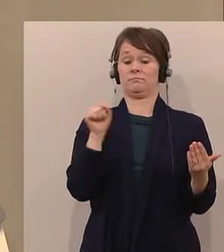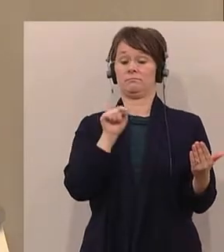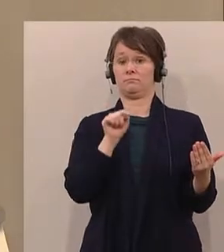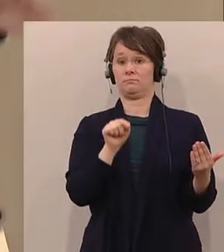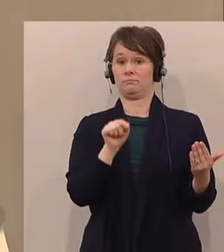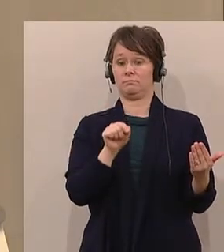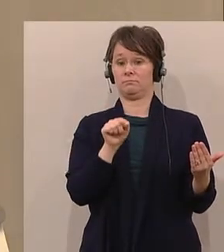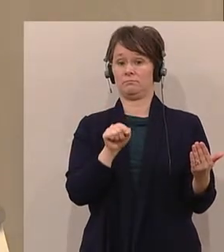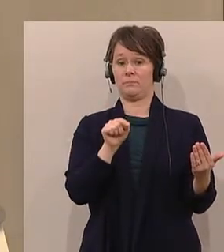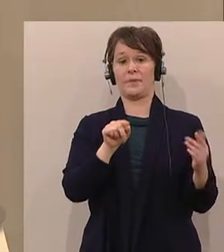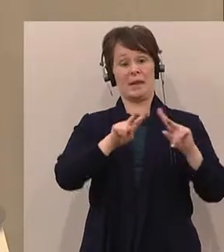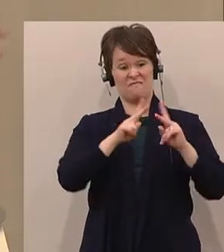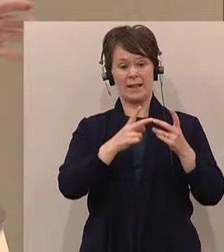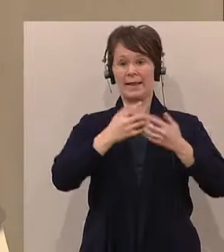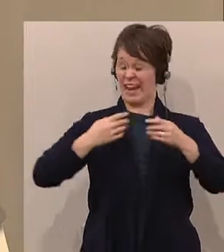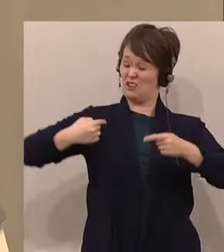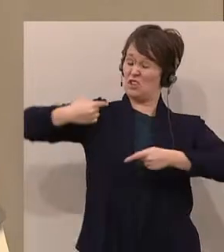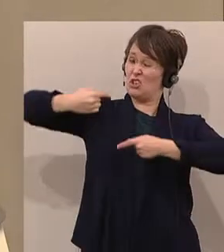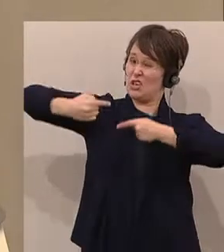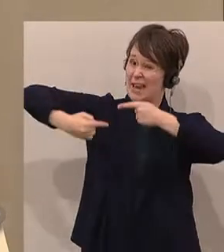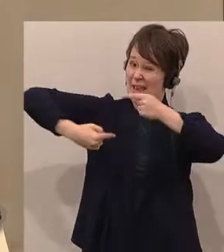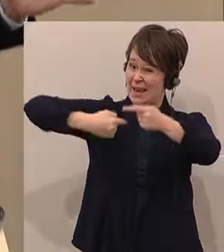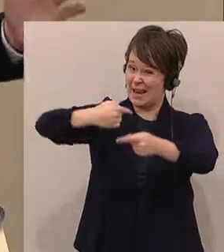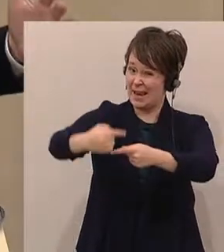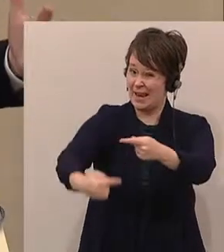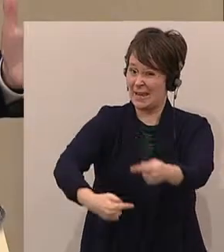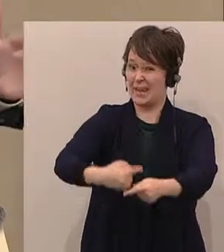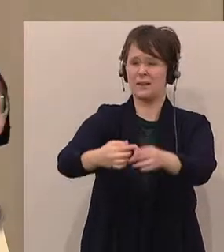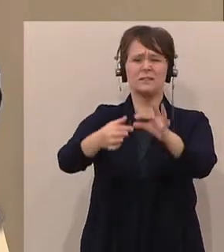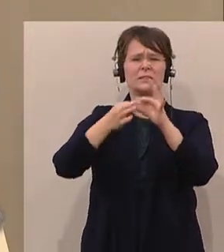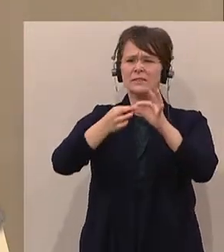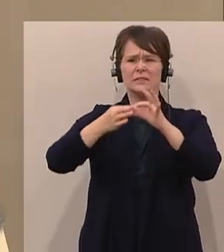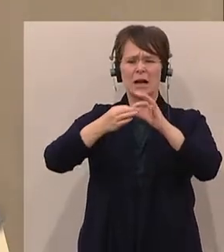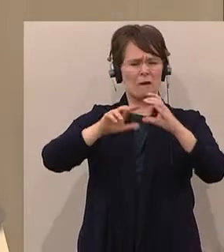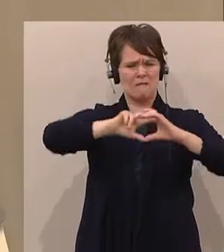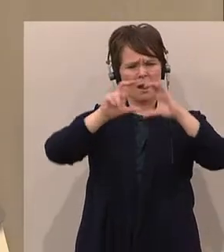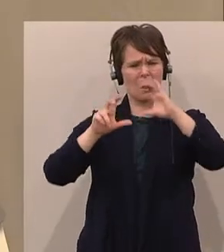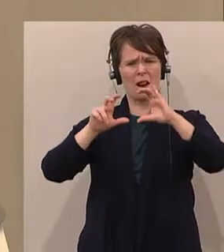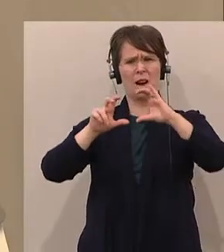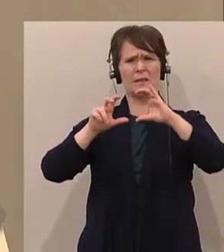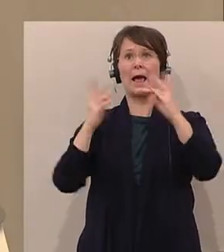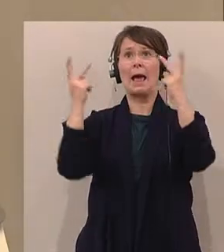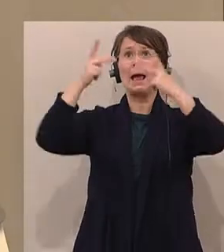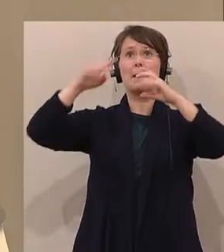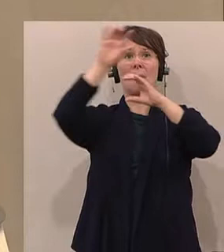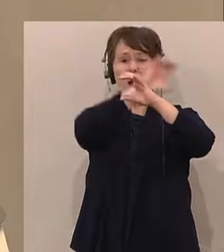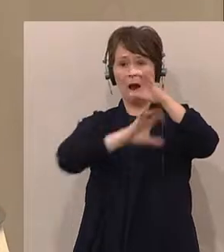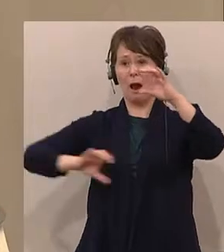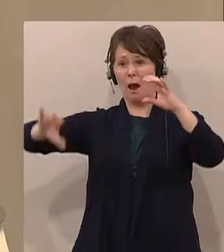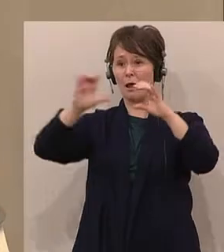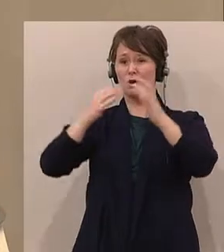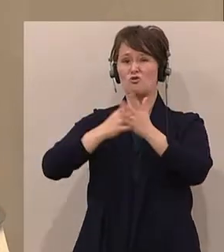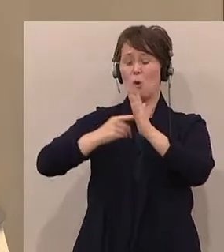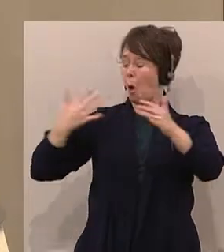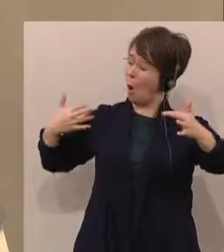Rahmen der Weltgeschichte durch die Änderung der Himmelsmechanik bereits mehrmals passiert ist. Und es